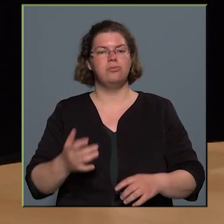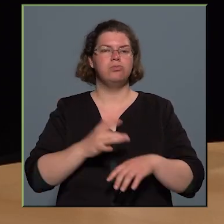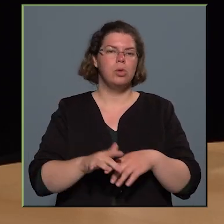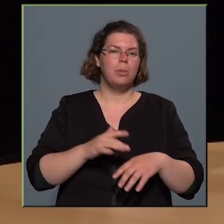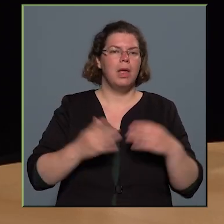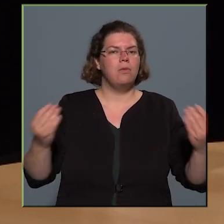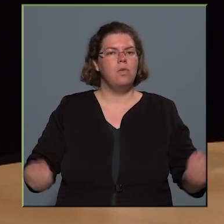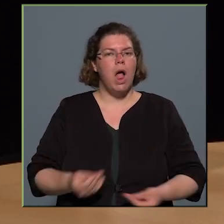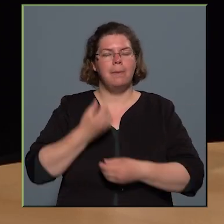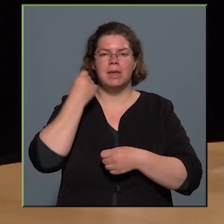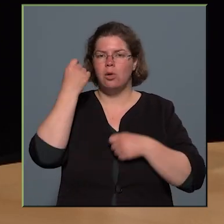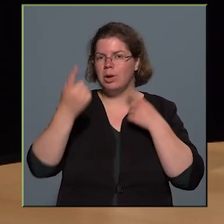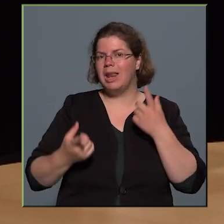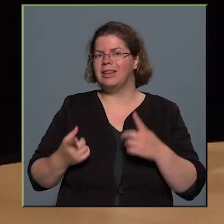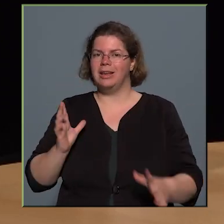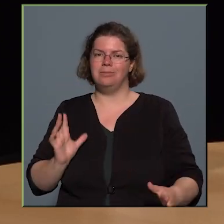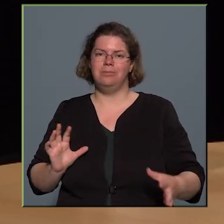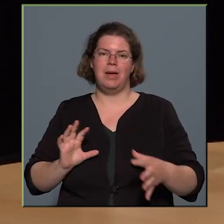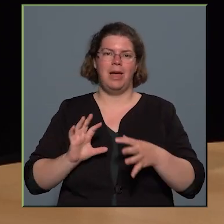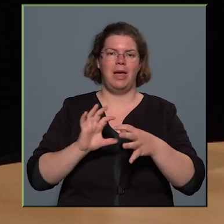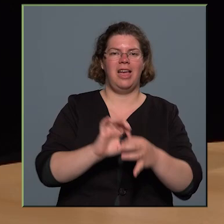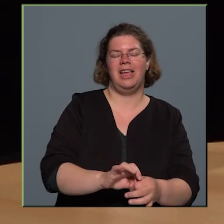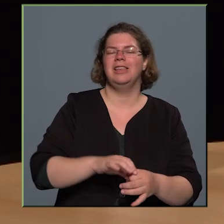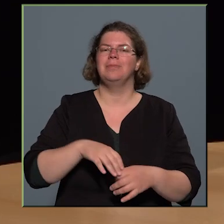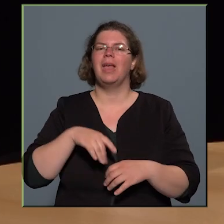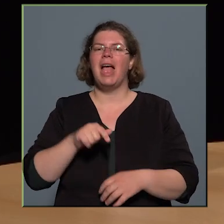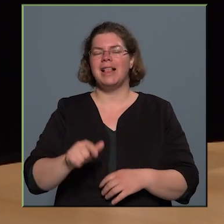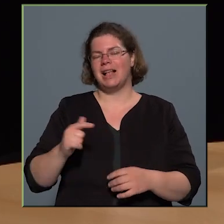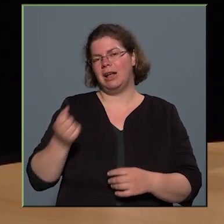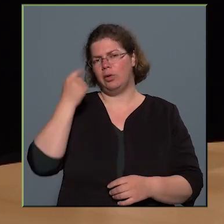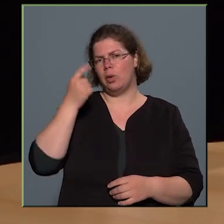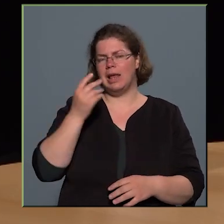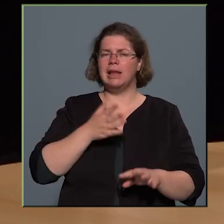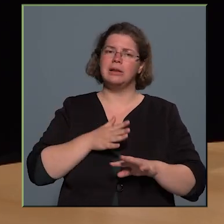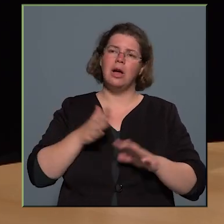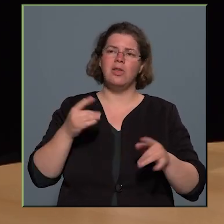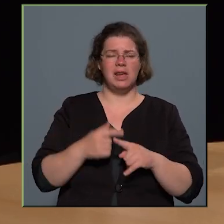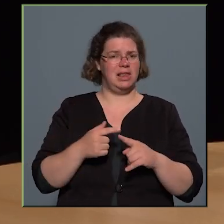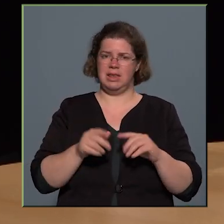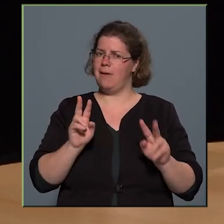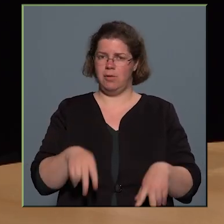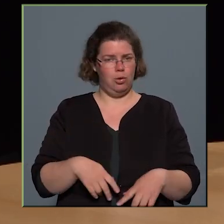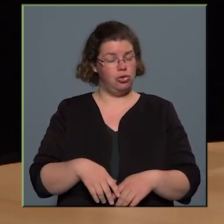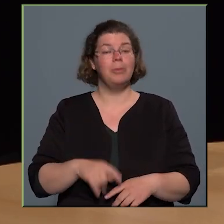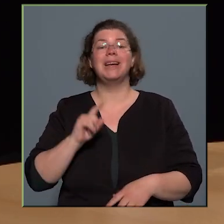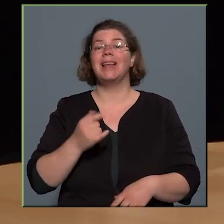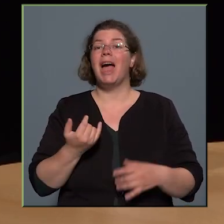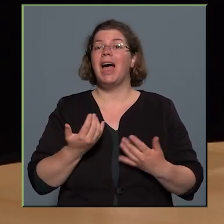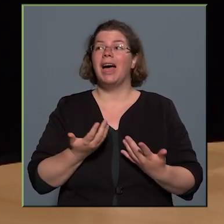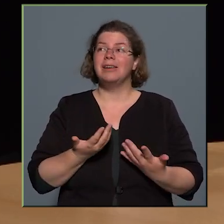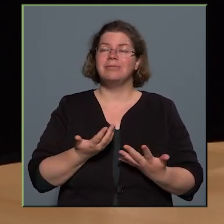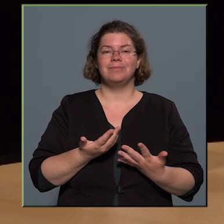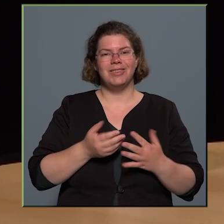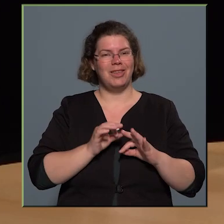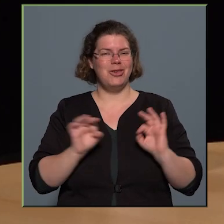valamilyen ötleteket ezáltal becsatornázni. Most ezeknek az ötleteknek a nagy része általában nem valósul meg, de mindenképpen